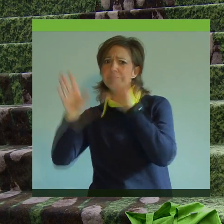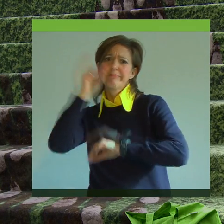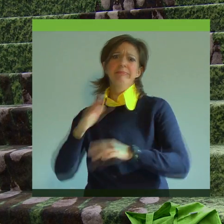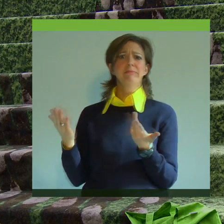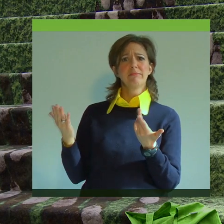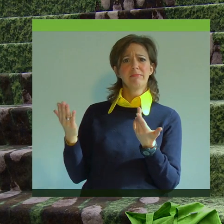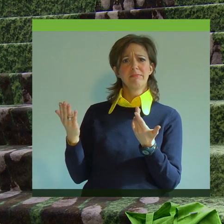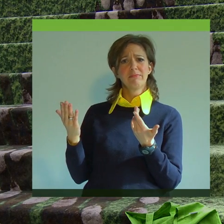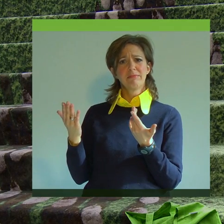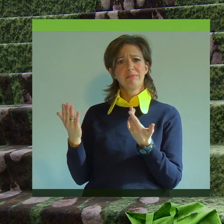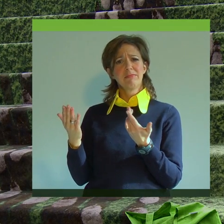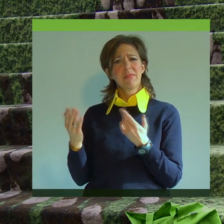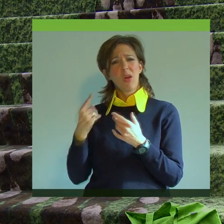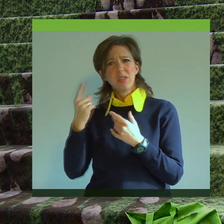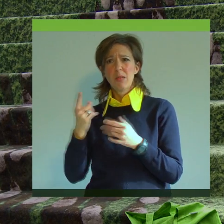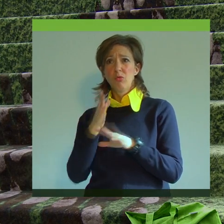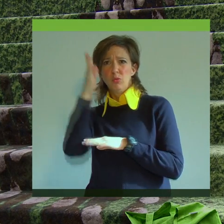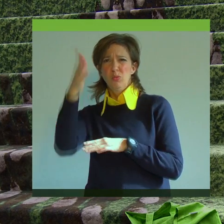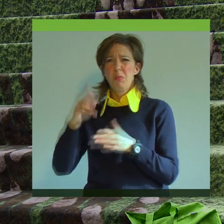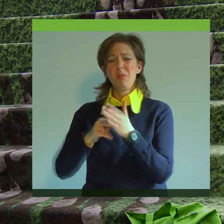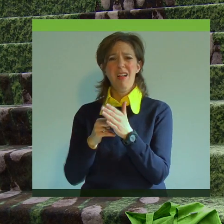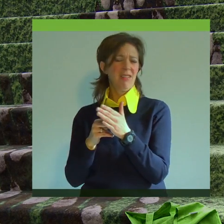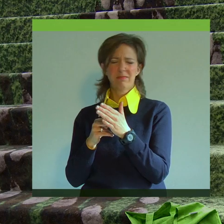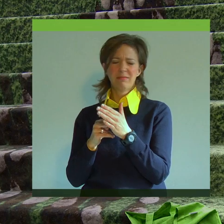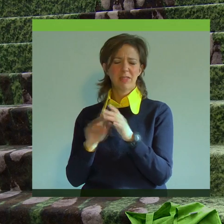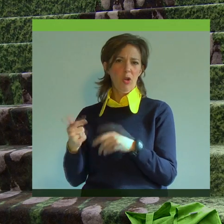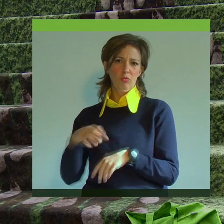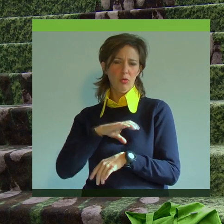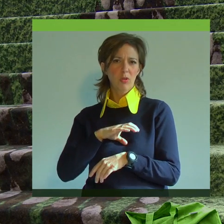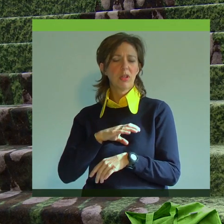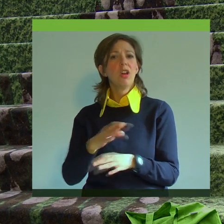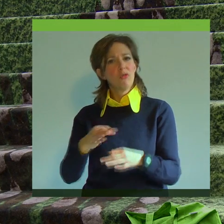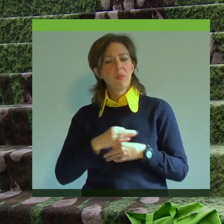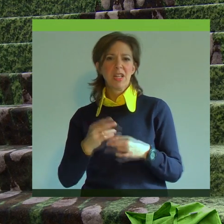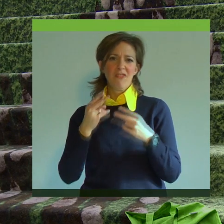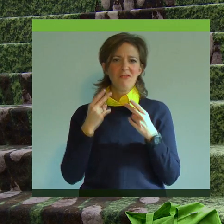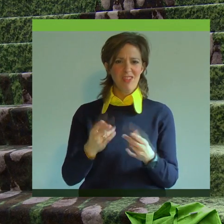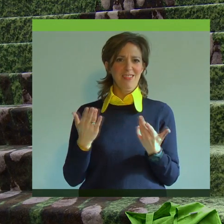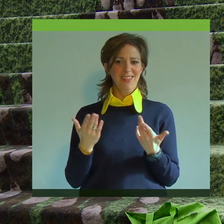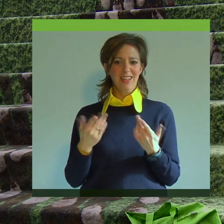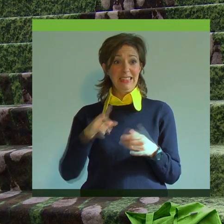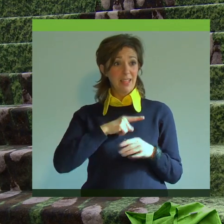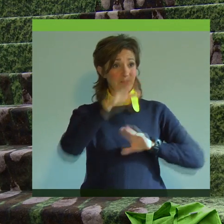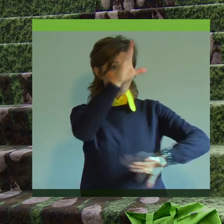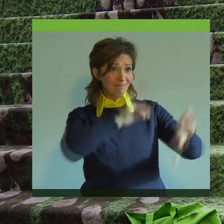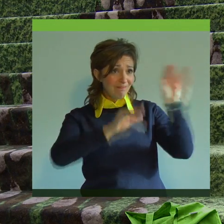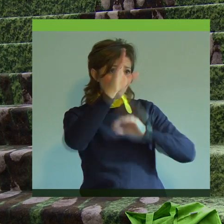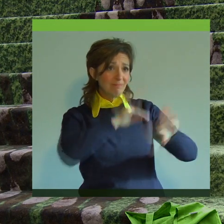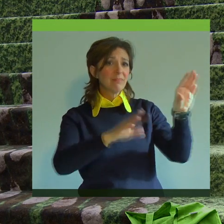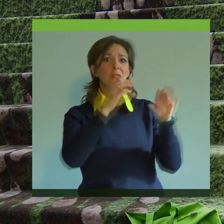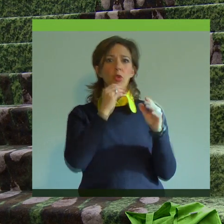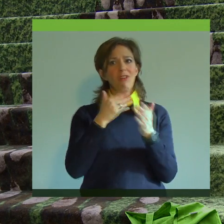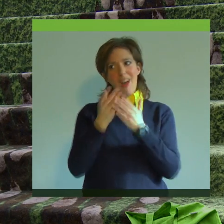auch zu bilden und auch in bestimmte Nachhaltigkeitsaspekte zu fokussieren. Und für mich das ganz wichtig ist auch quasi das, was ich